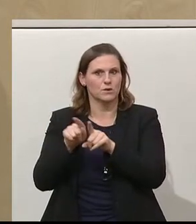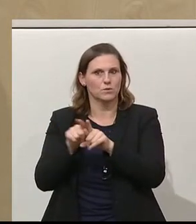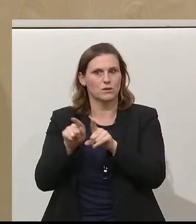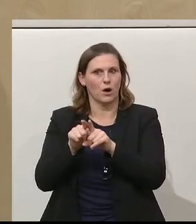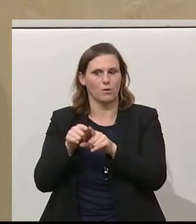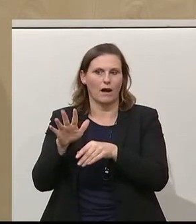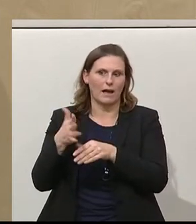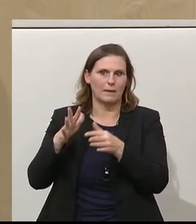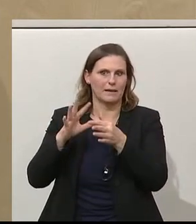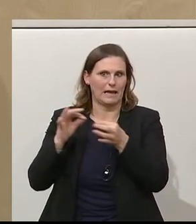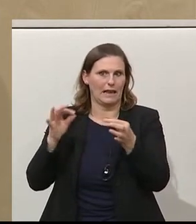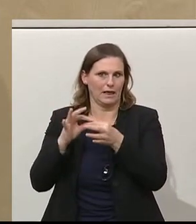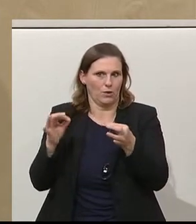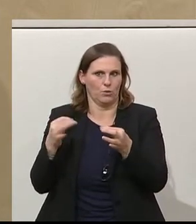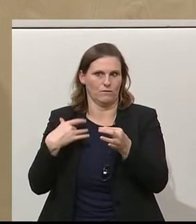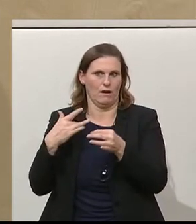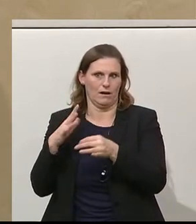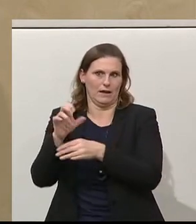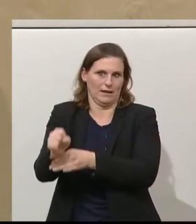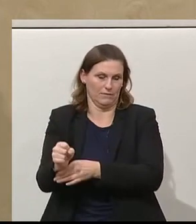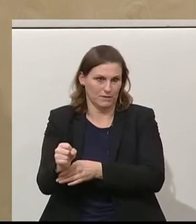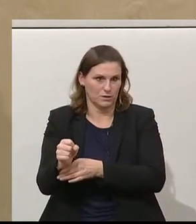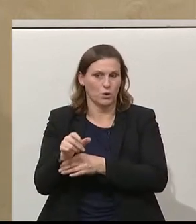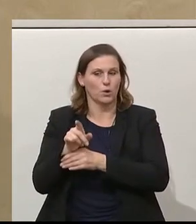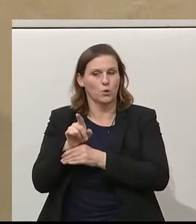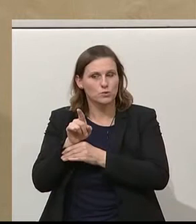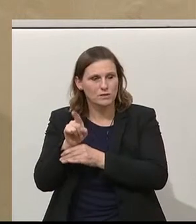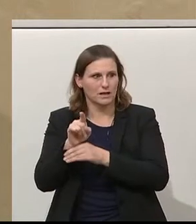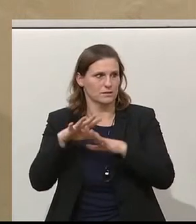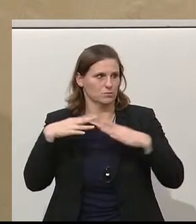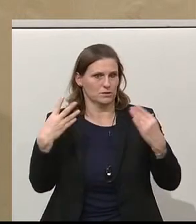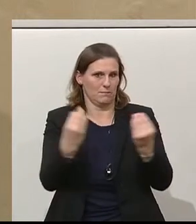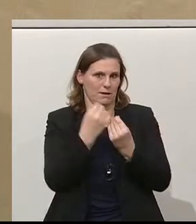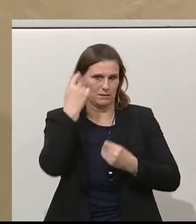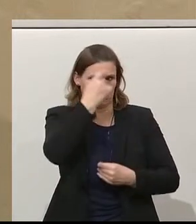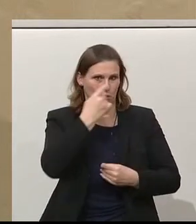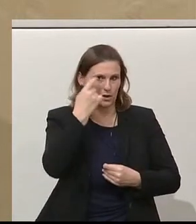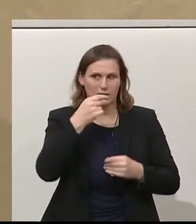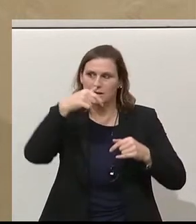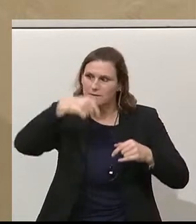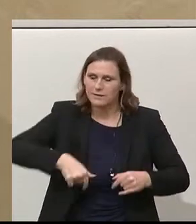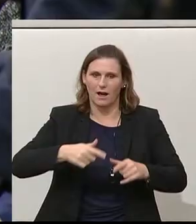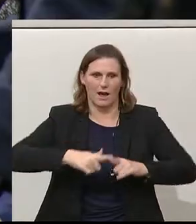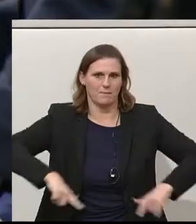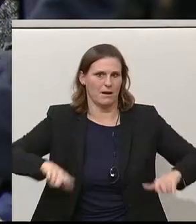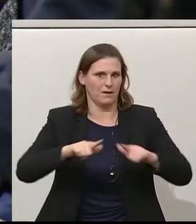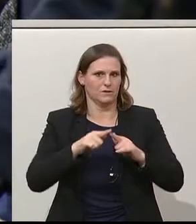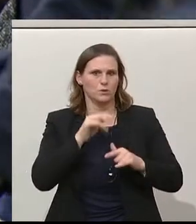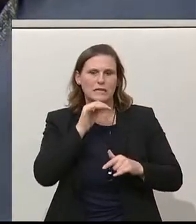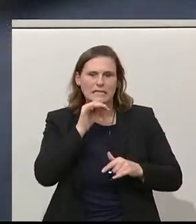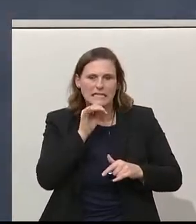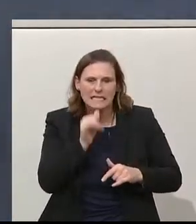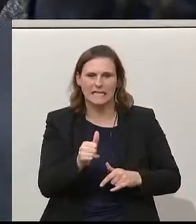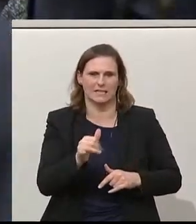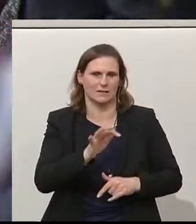angebliche Religion kritisiert worden. Und das, und dafür müssen wir gemeinsam sorgen, hat in unserem Land keinen Millimeter